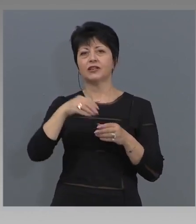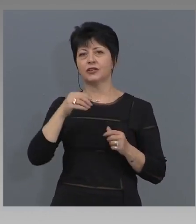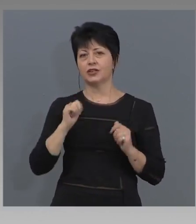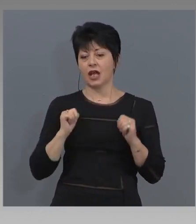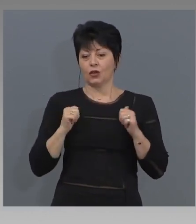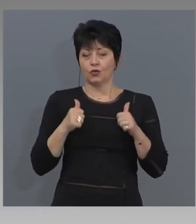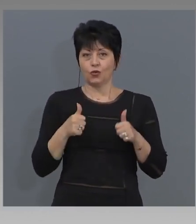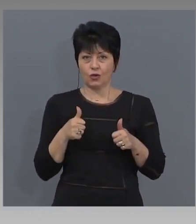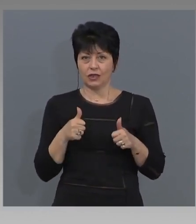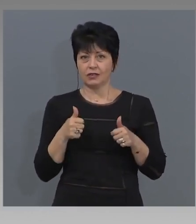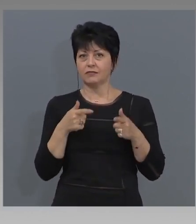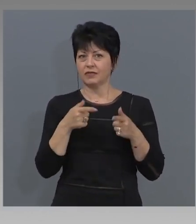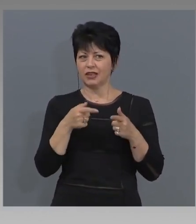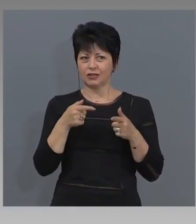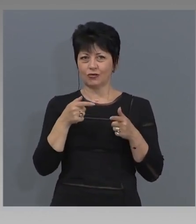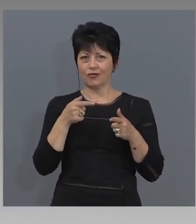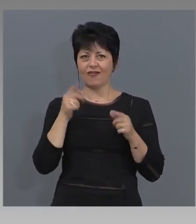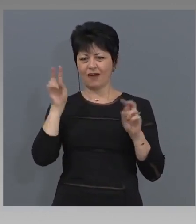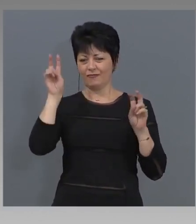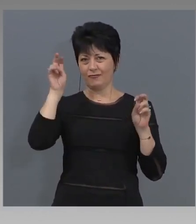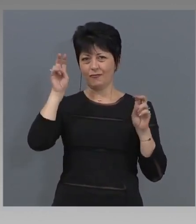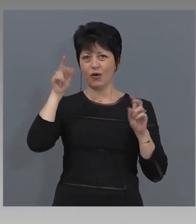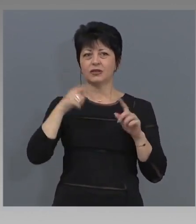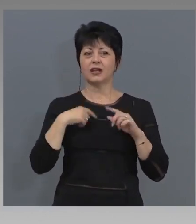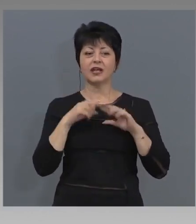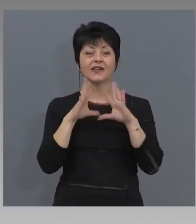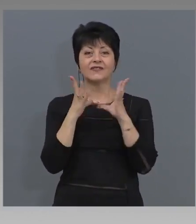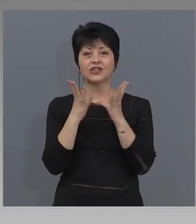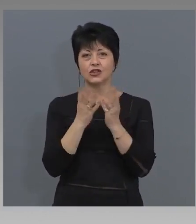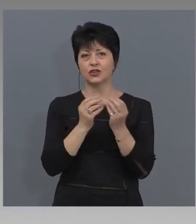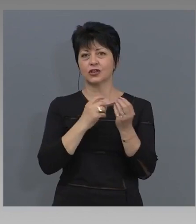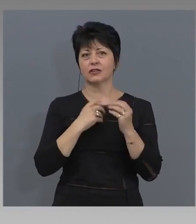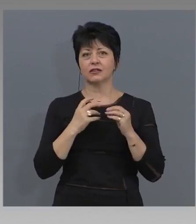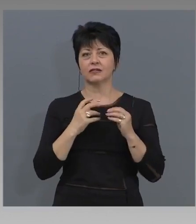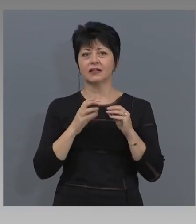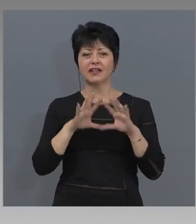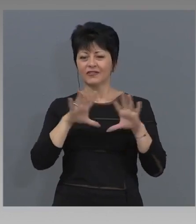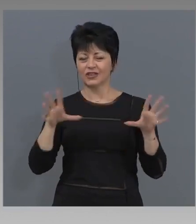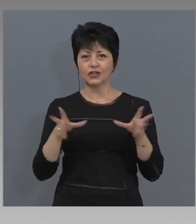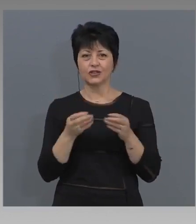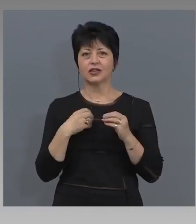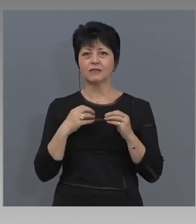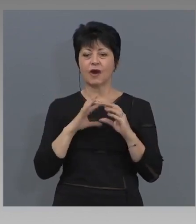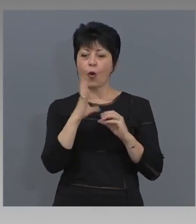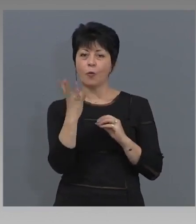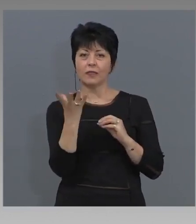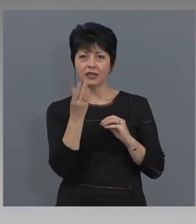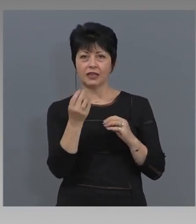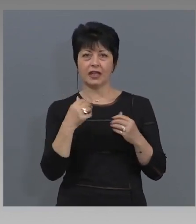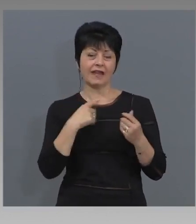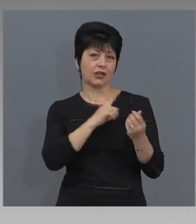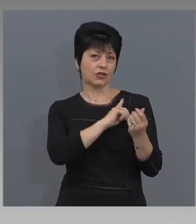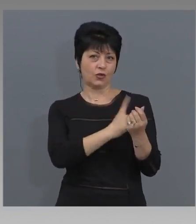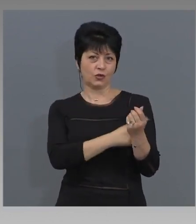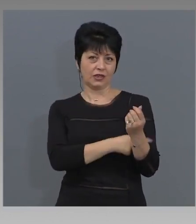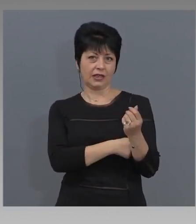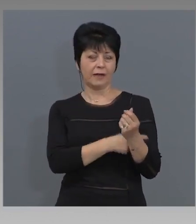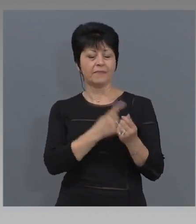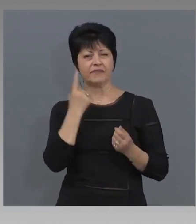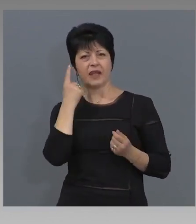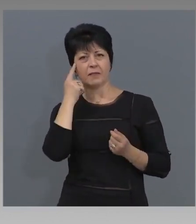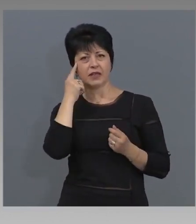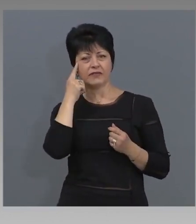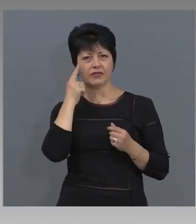под това мото абсолютно всички сме обединили нашите усилия. Предвижда се тази платформа да стартира